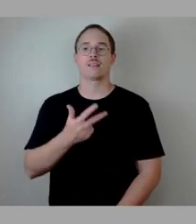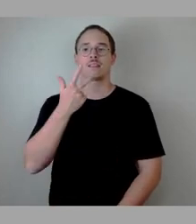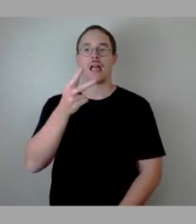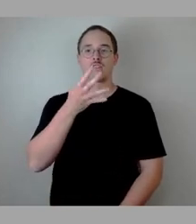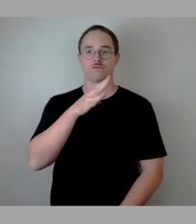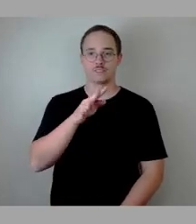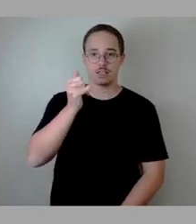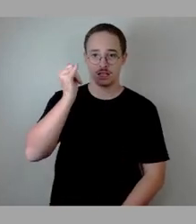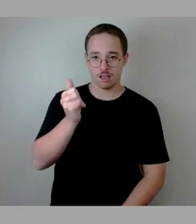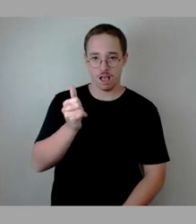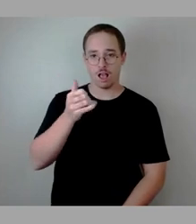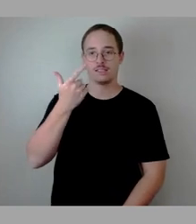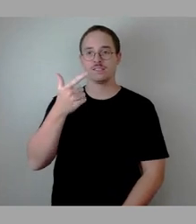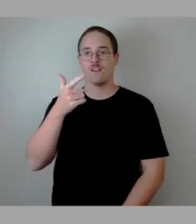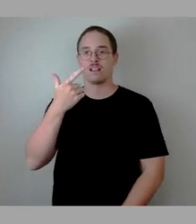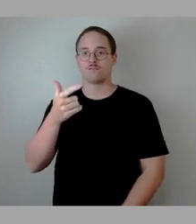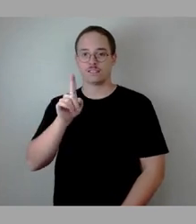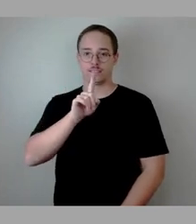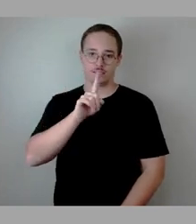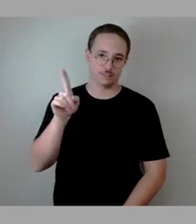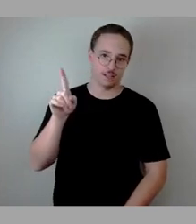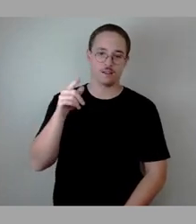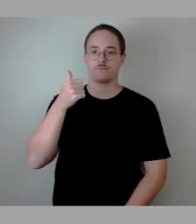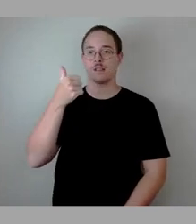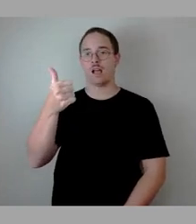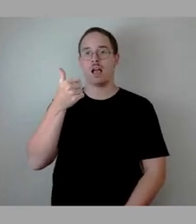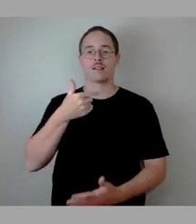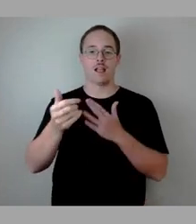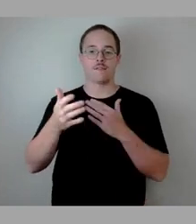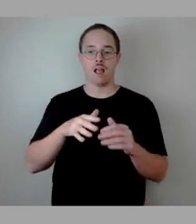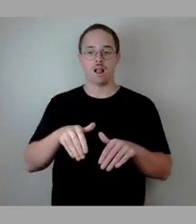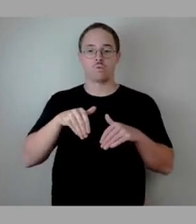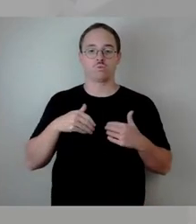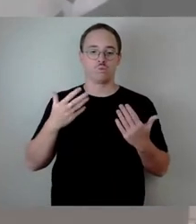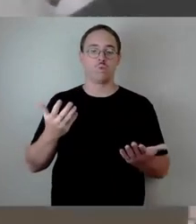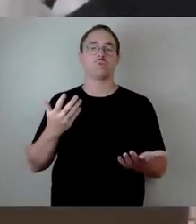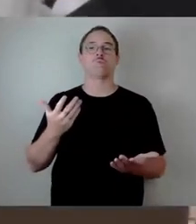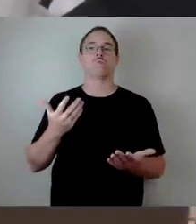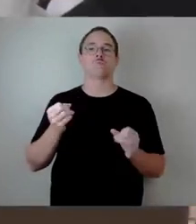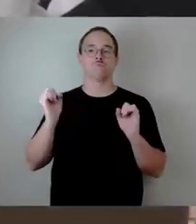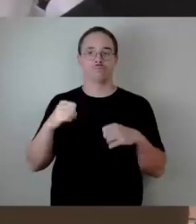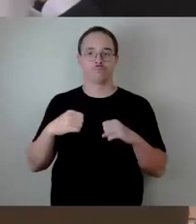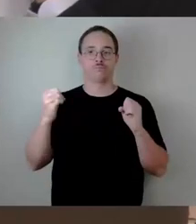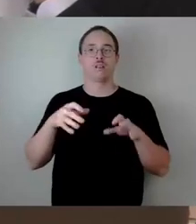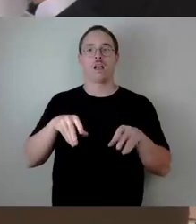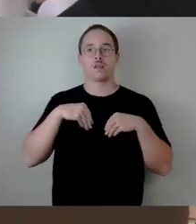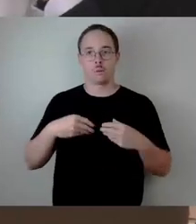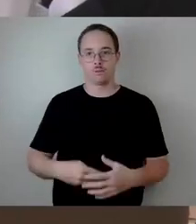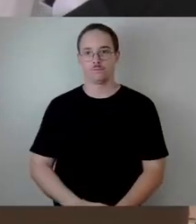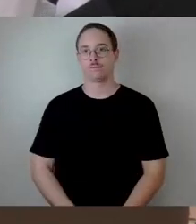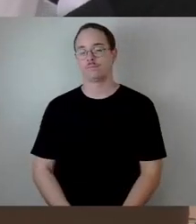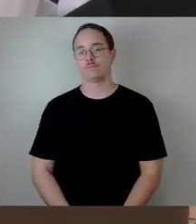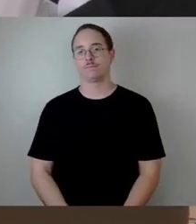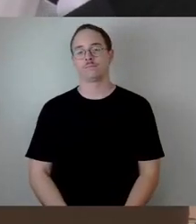43, ja, 22, nein, eine Enthaltung wäre damit so angenommen und